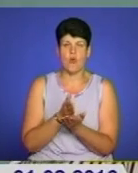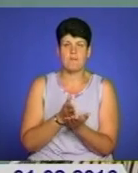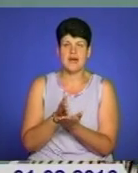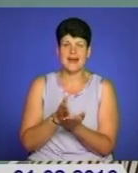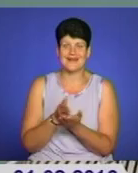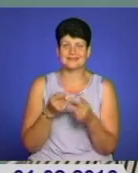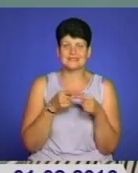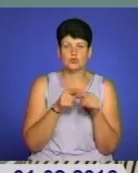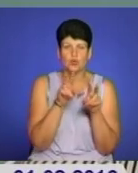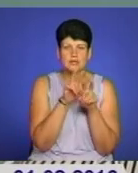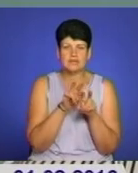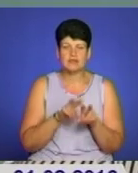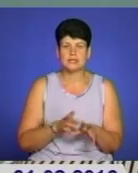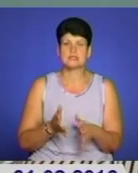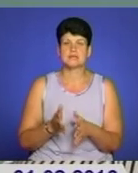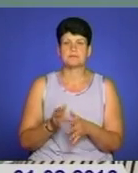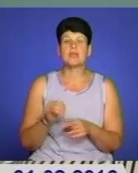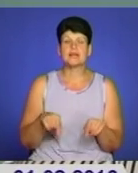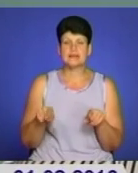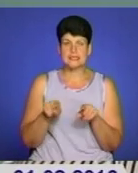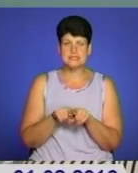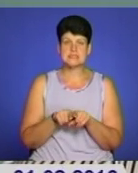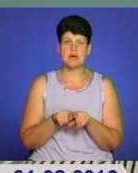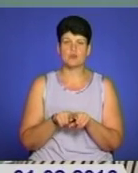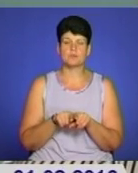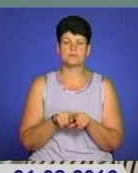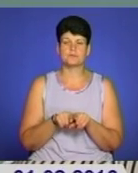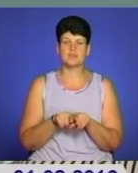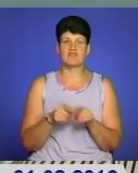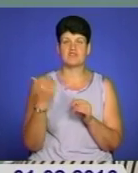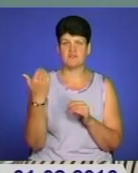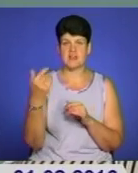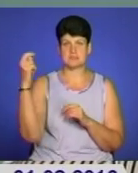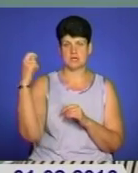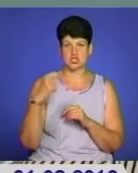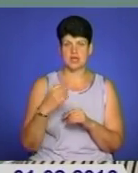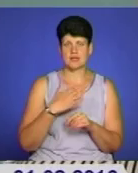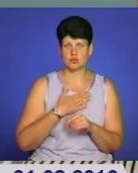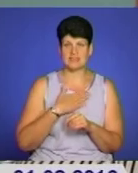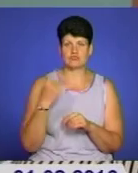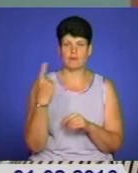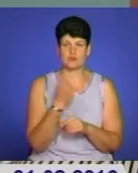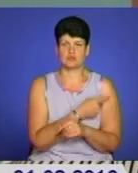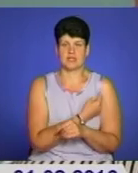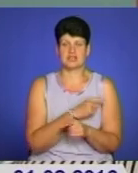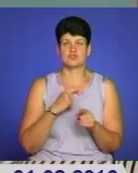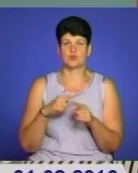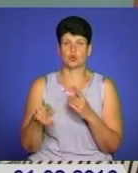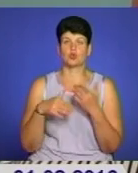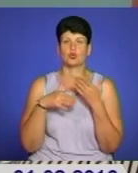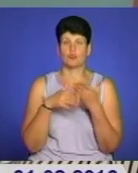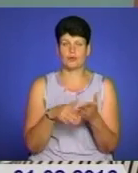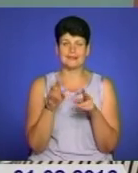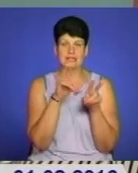Так само і від вас приїжджали до нас першу лікарню швидкої допомоги,